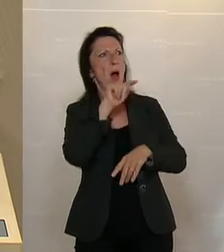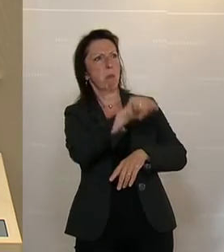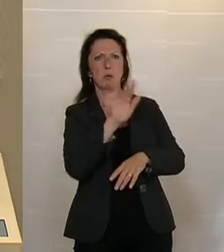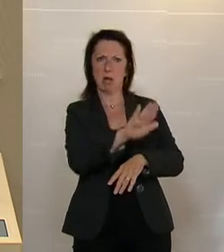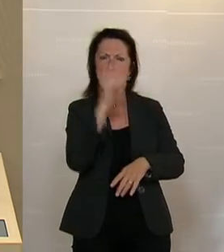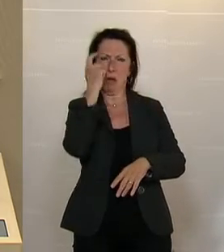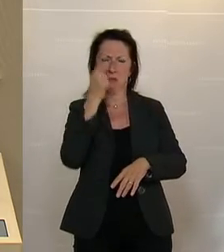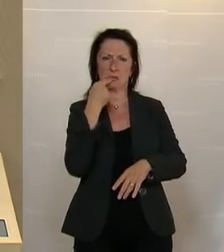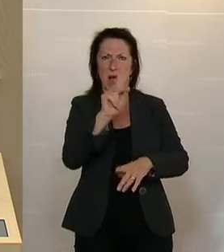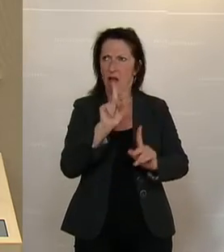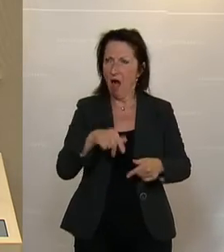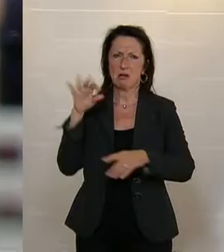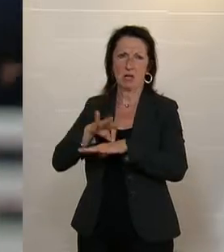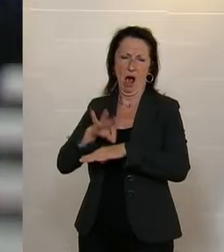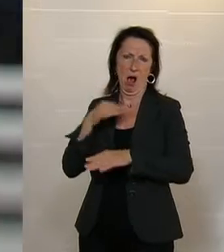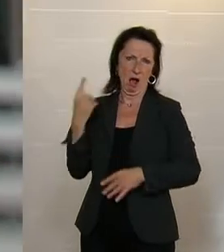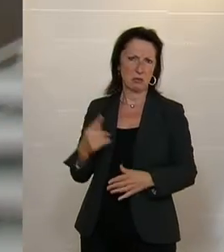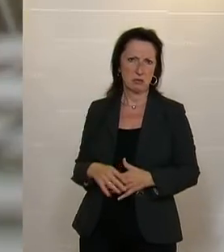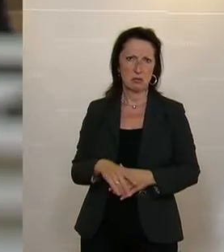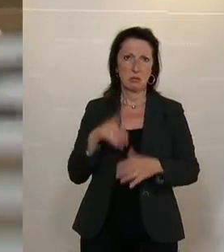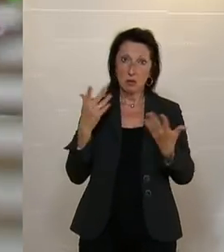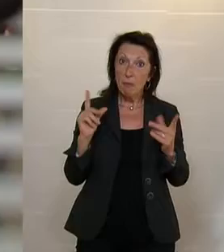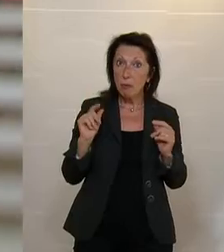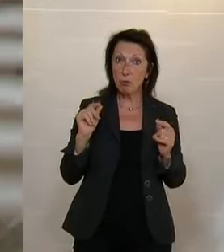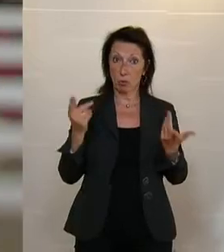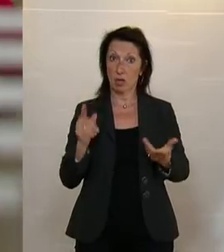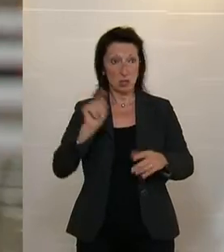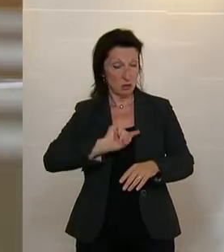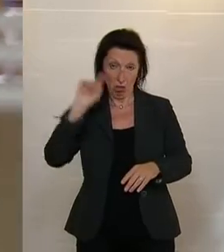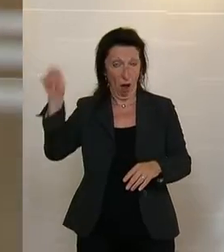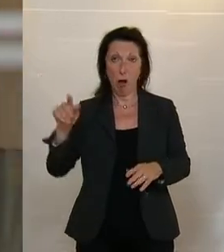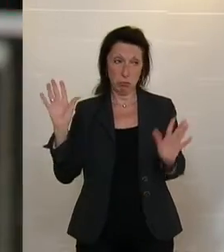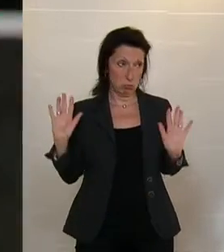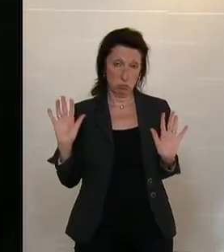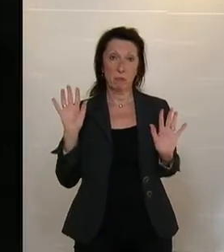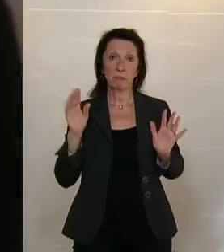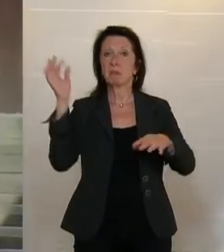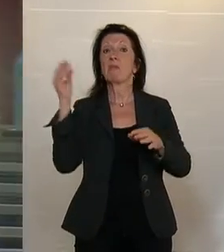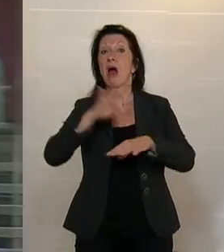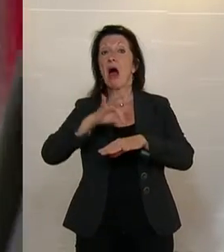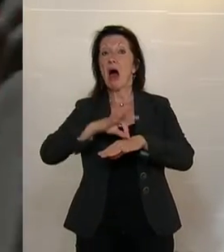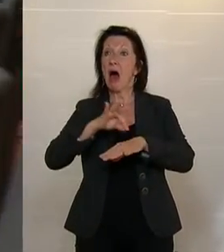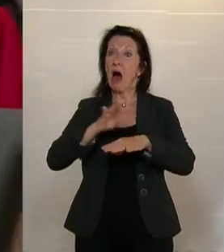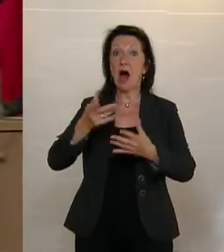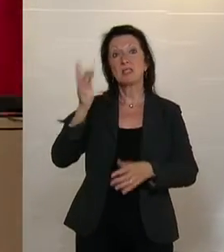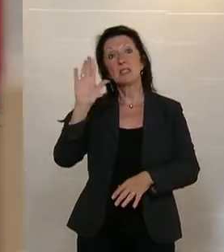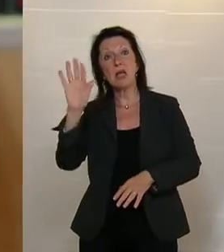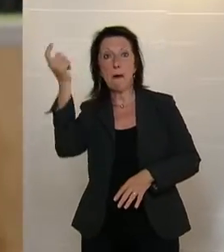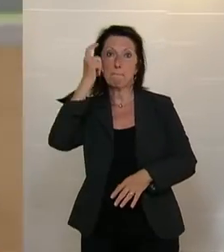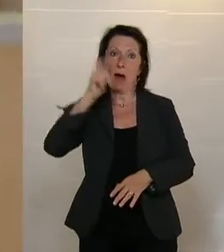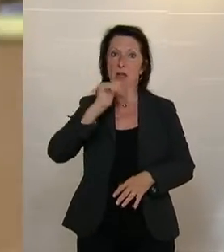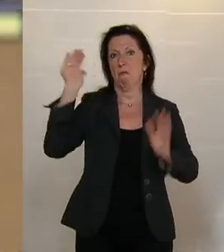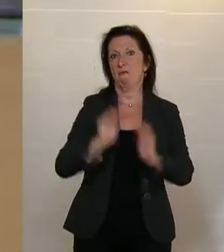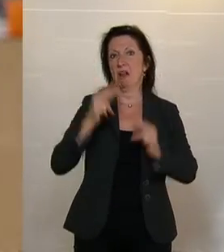haben. Die Experten sind hier gesessen in dem Haus und dann gesagt, sie sind rausgegangen, weil die Ärzte weniger zu reden gehabt haben plötzlich wie die BR